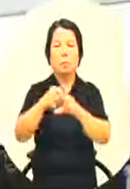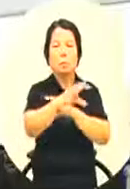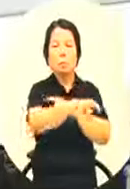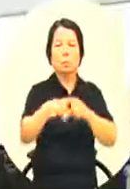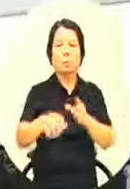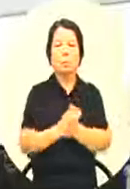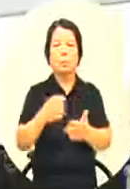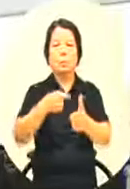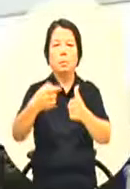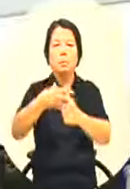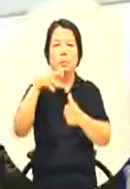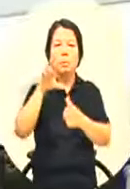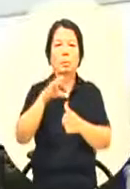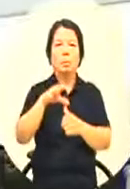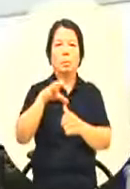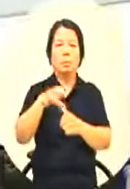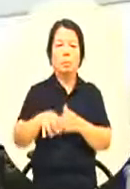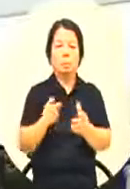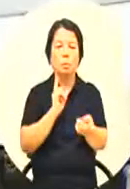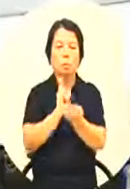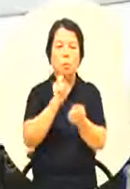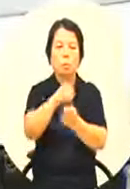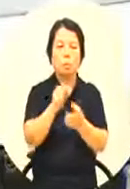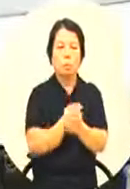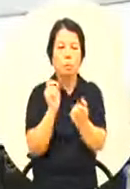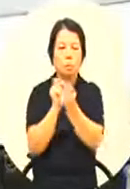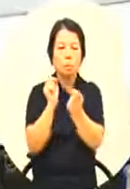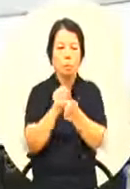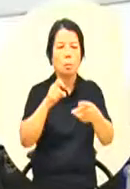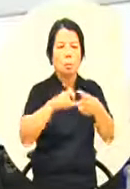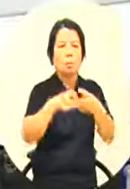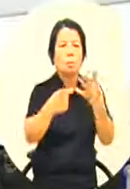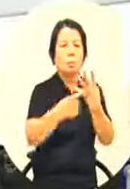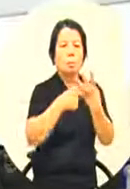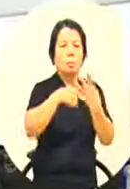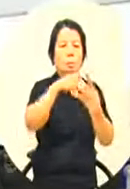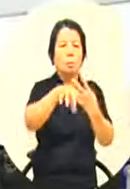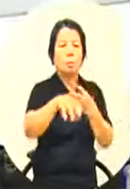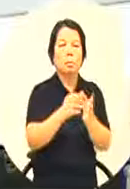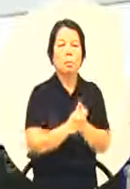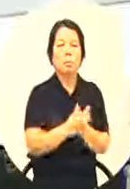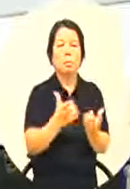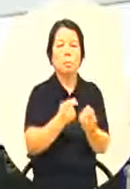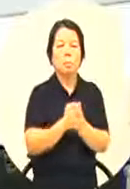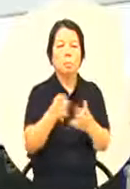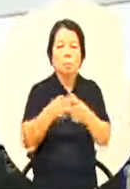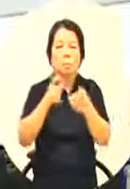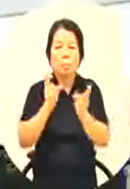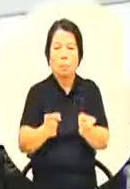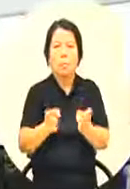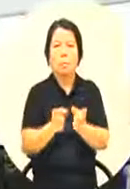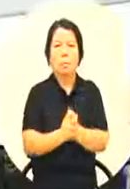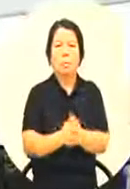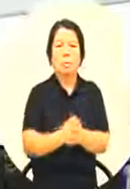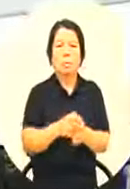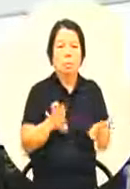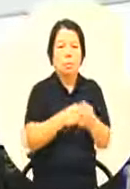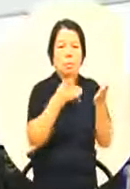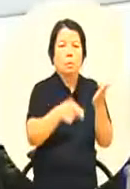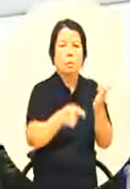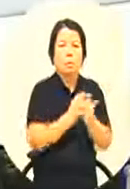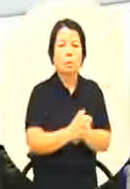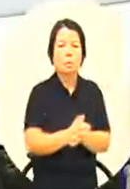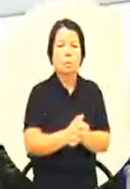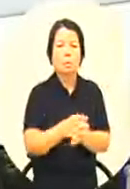交易局对我们这些临近工业区的小朋友我们除了小港目前是小港已经在